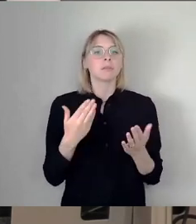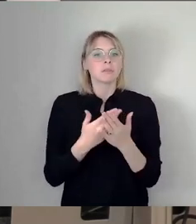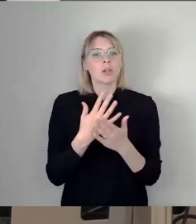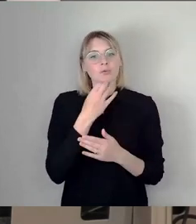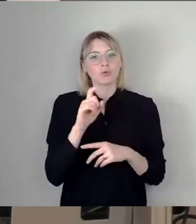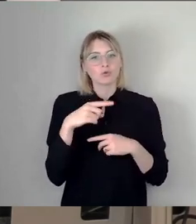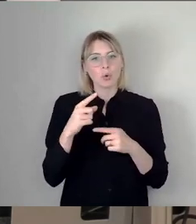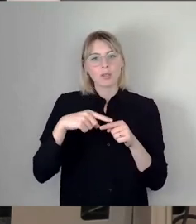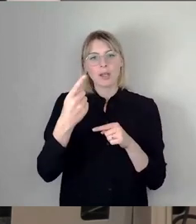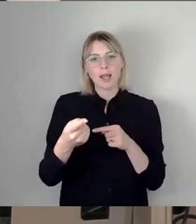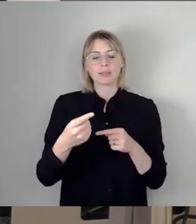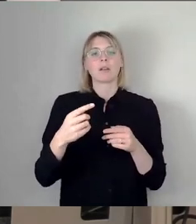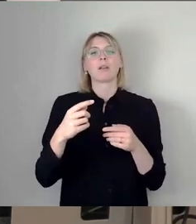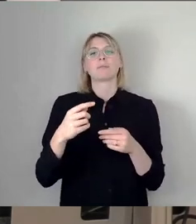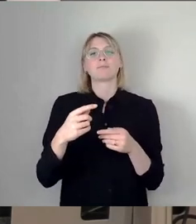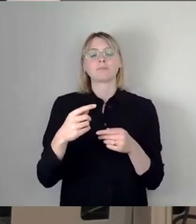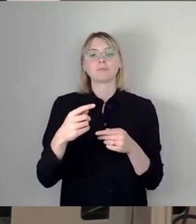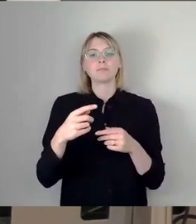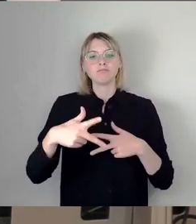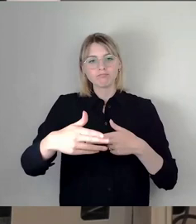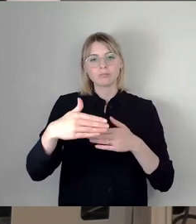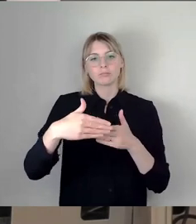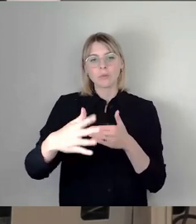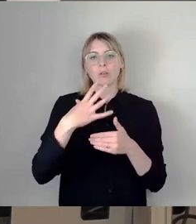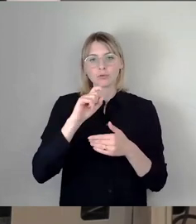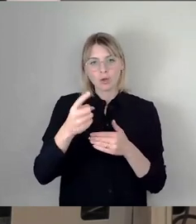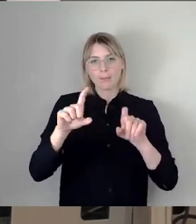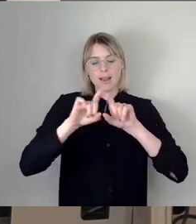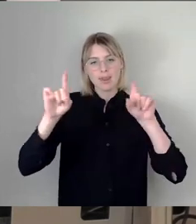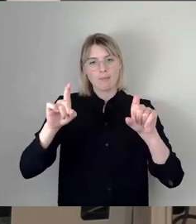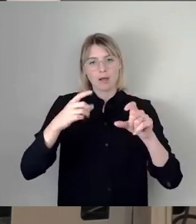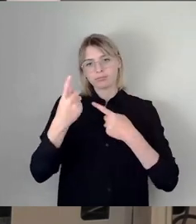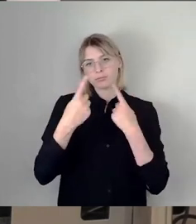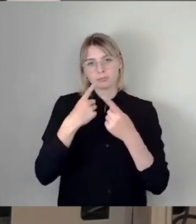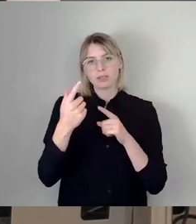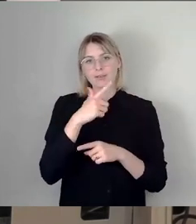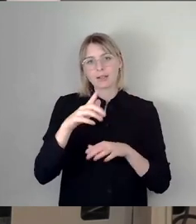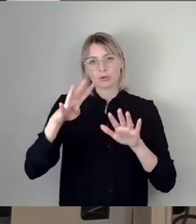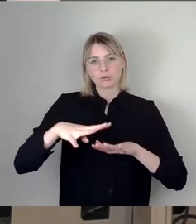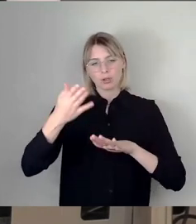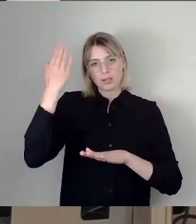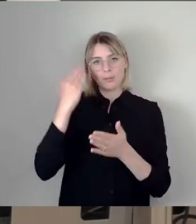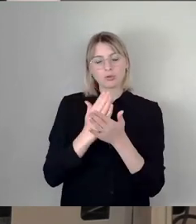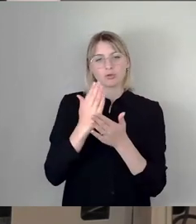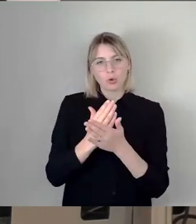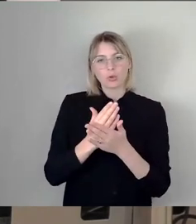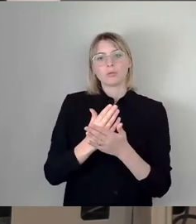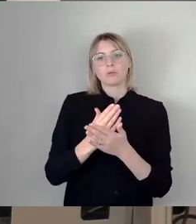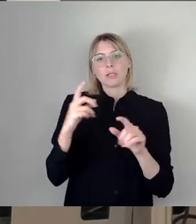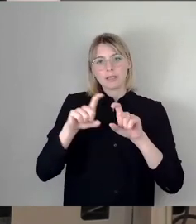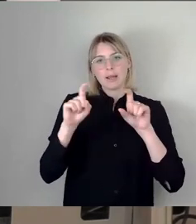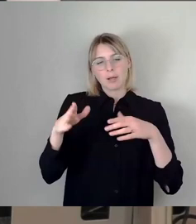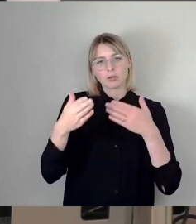Auch dieses Beispiel aus Niedersachsen habe ich 2019 schon eingebracht. Damals war ich da auch in meiner Partei die Einzige, die das cool fand.